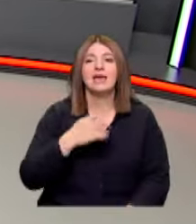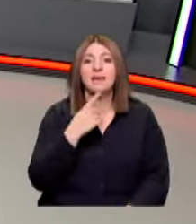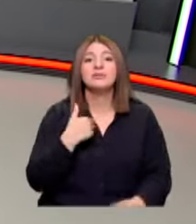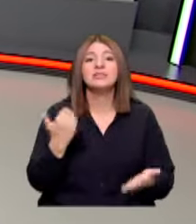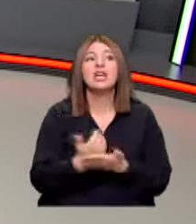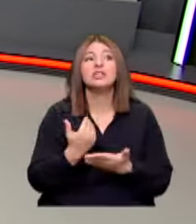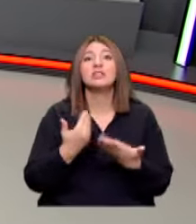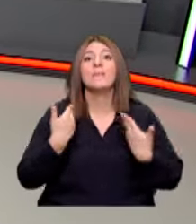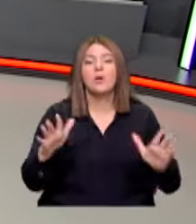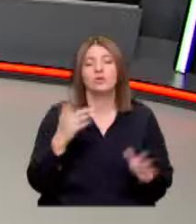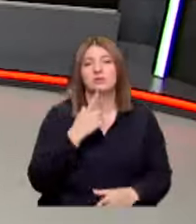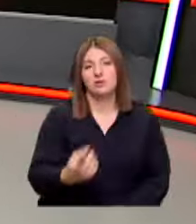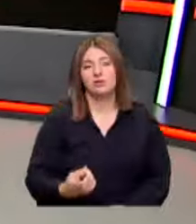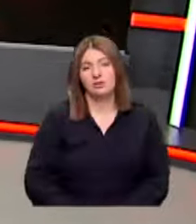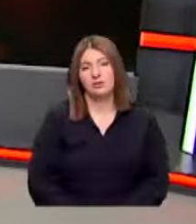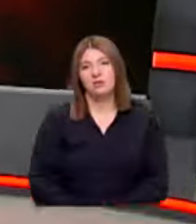geçinemiyoruz dediler